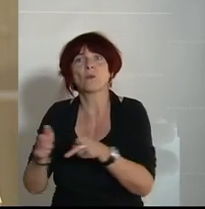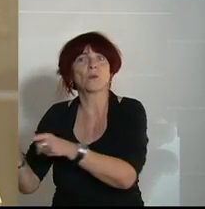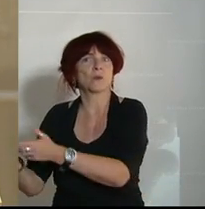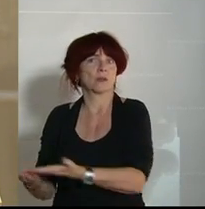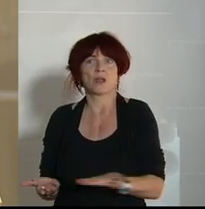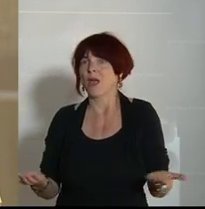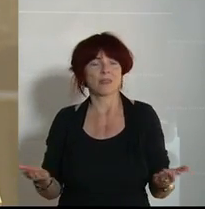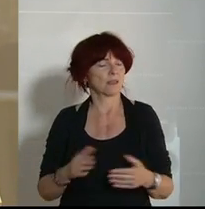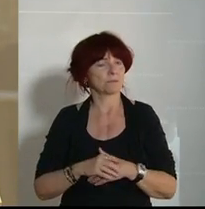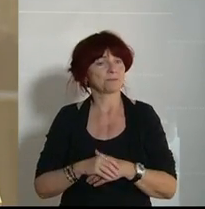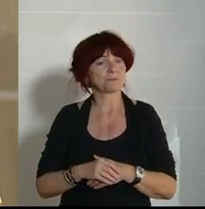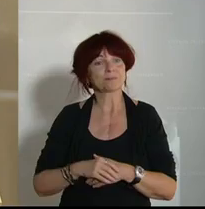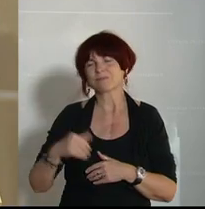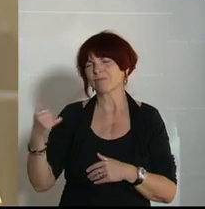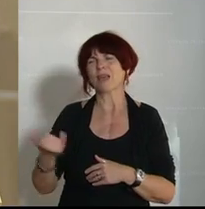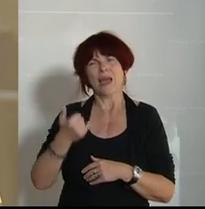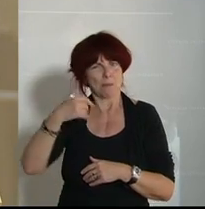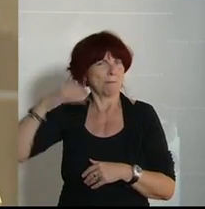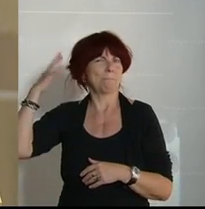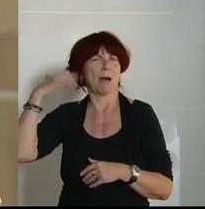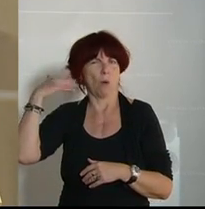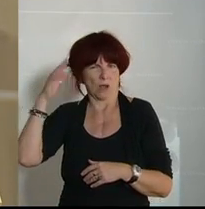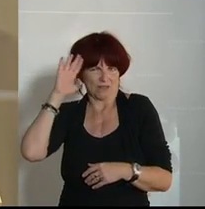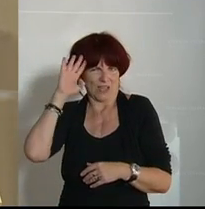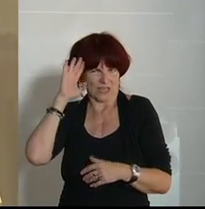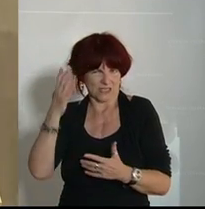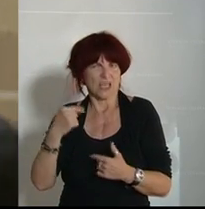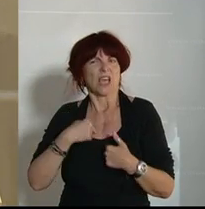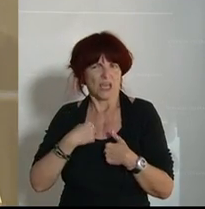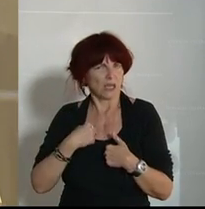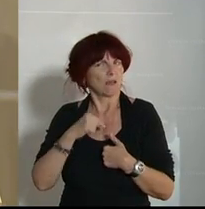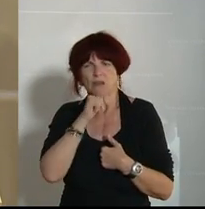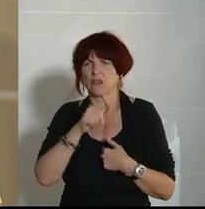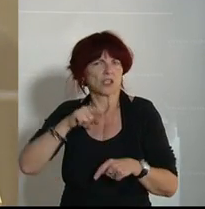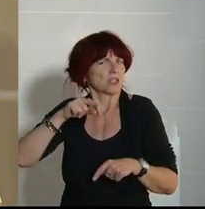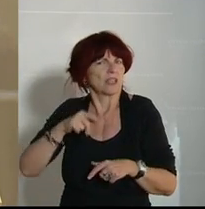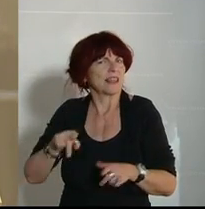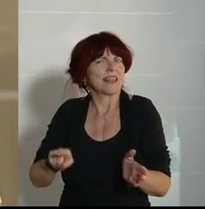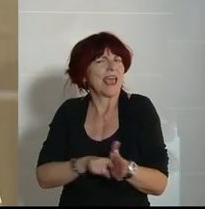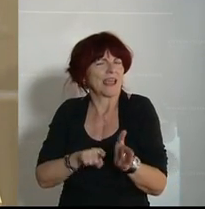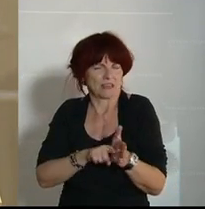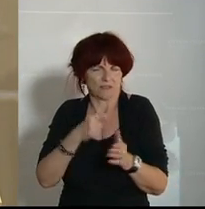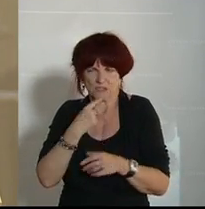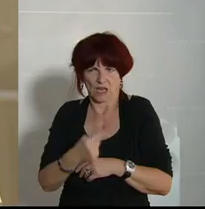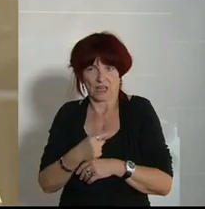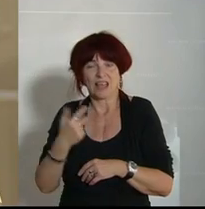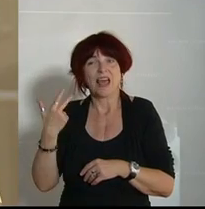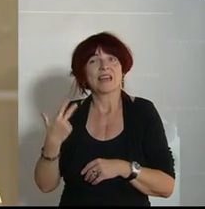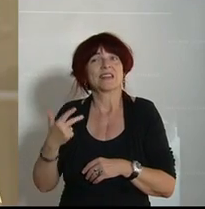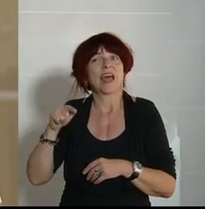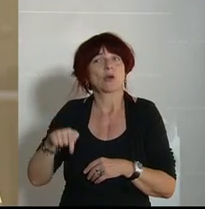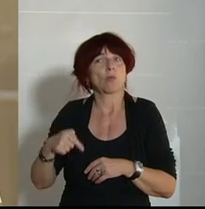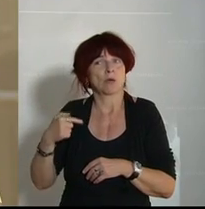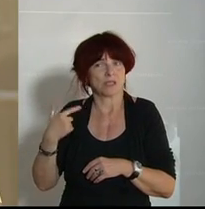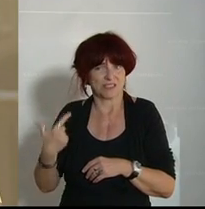Wort über Bauern sagen, aber wir wissen, 1,3 Prozent, glaube ich, der Bevölkerung oder des BIP, die Industrie ist fast ein